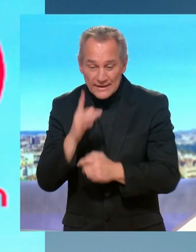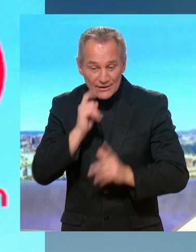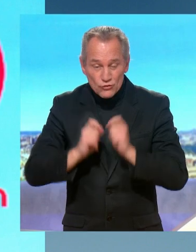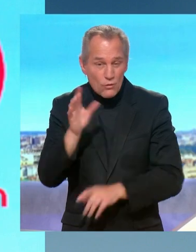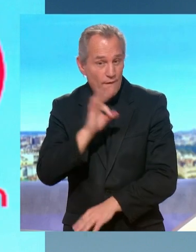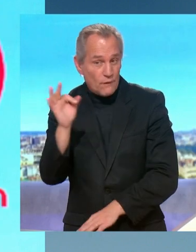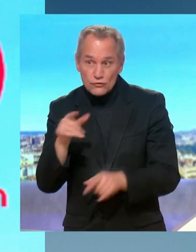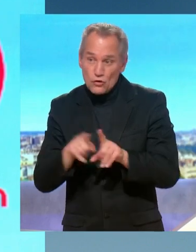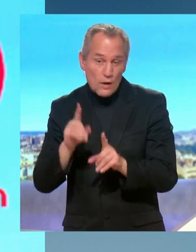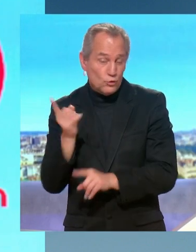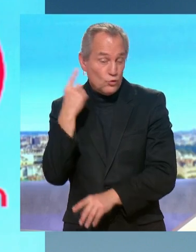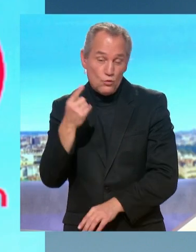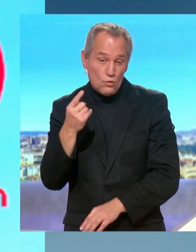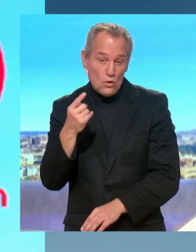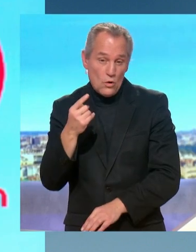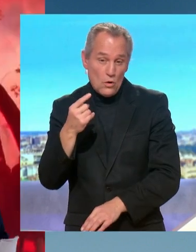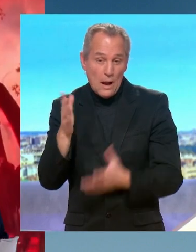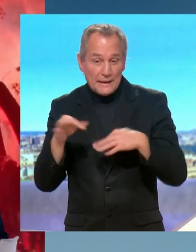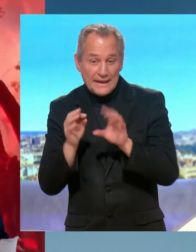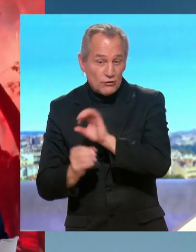occidentaux mais particulièrement notre pays menacé.